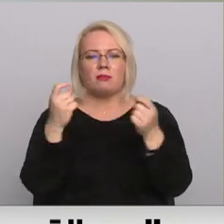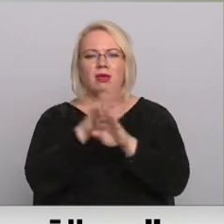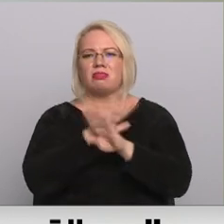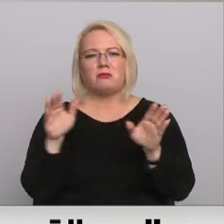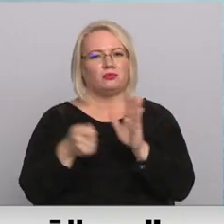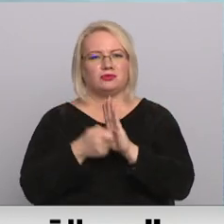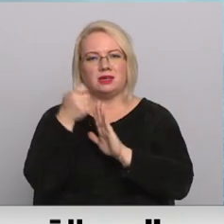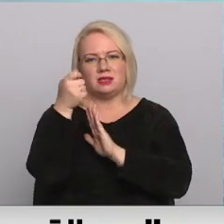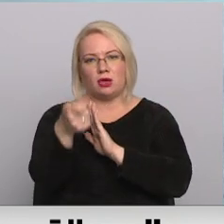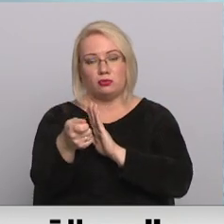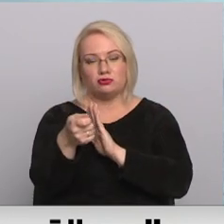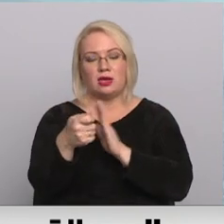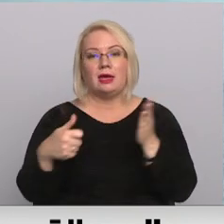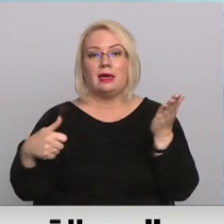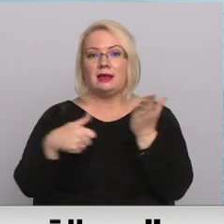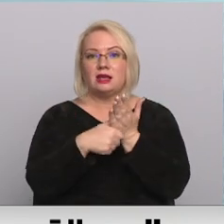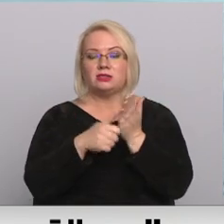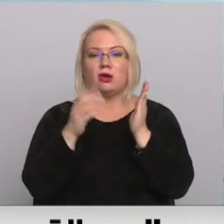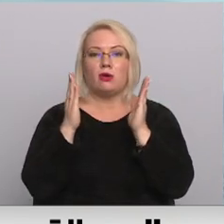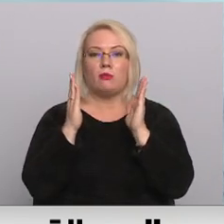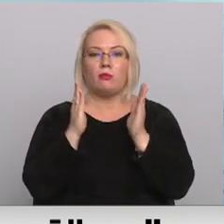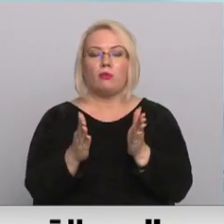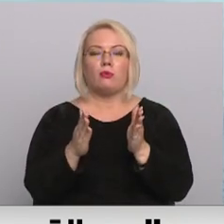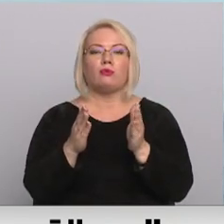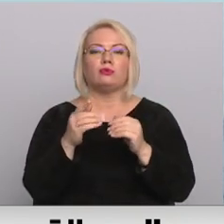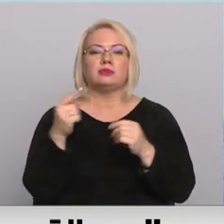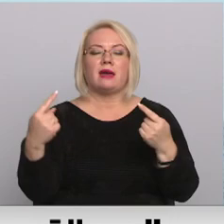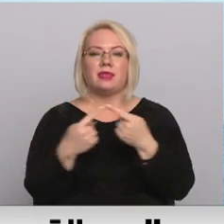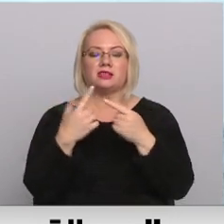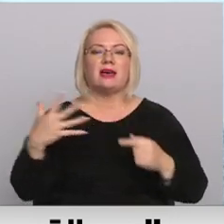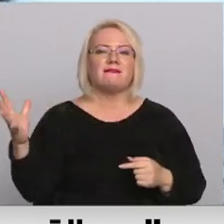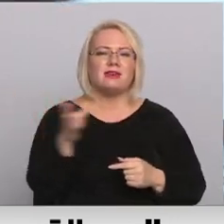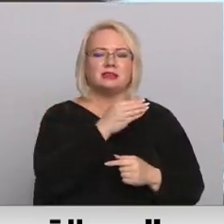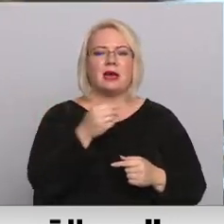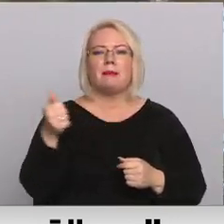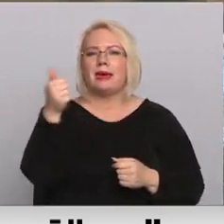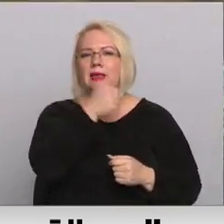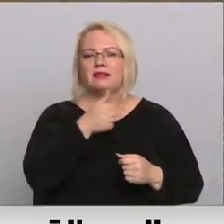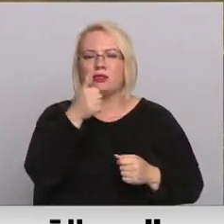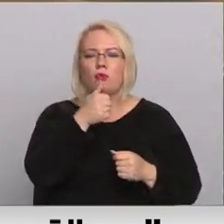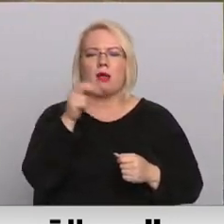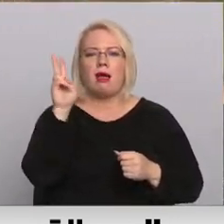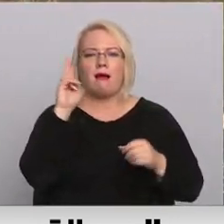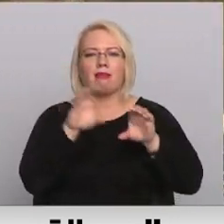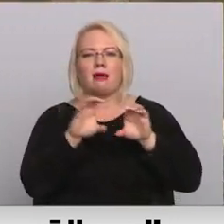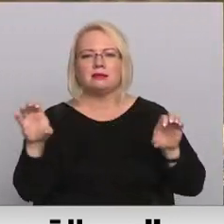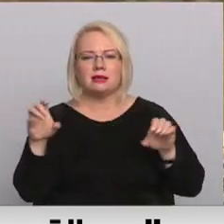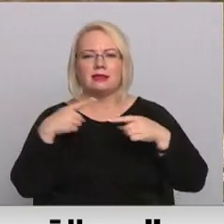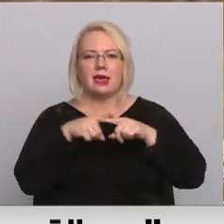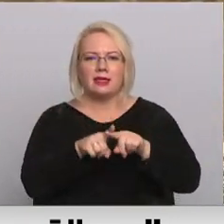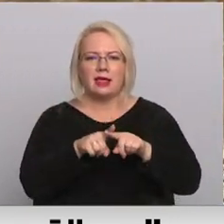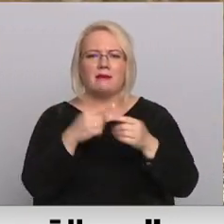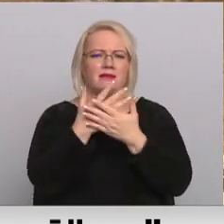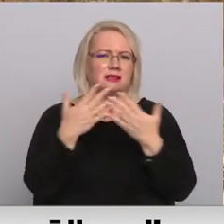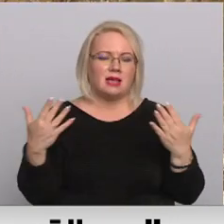iesnēguši. Reģistrācija mūsu trešanas kārtībā tiec uz visām individuālo notekūdiņu attīrīšanas iekārtām septiķiem un